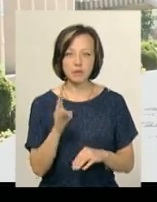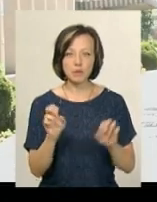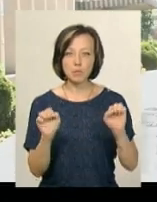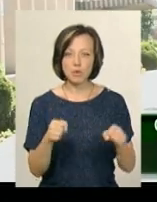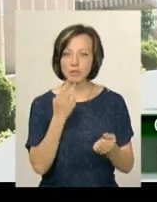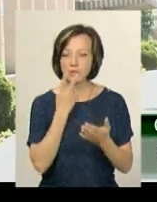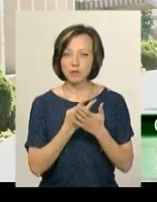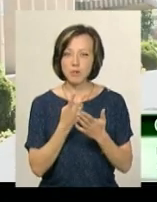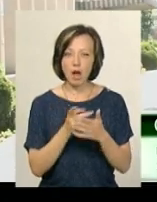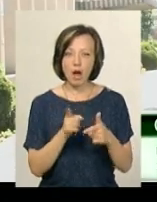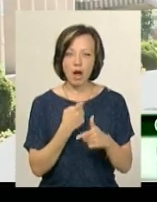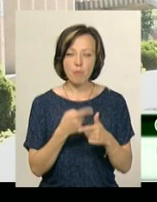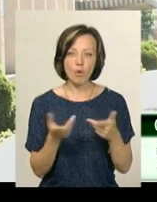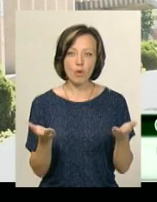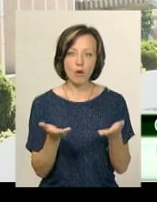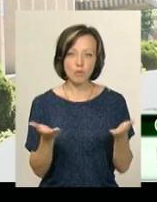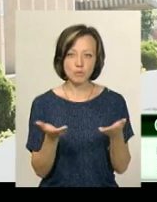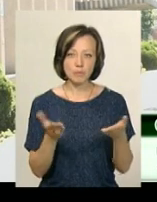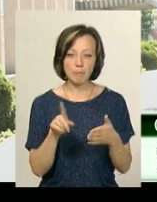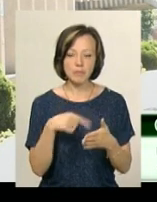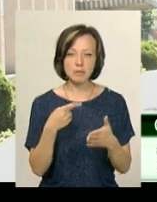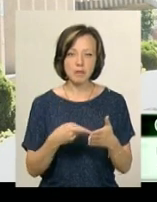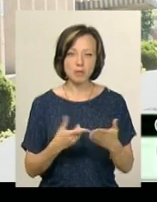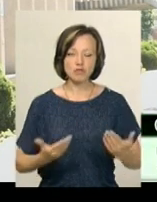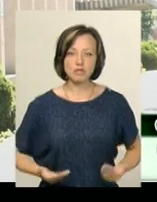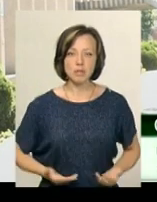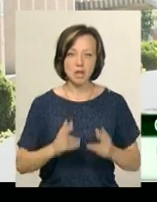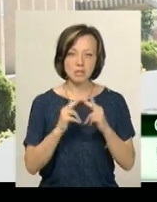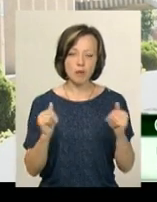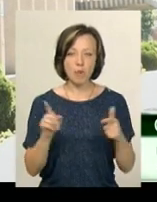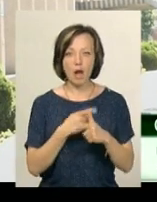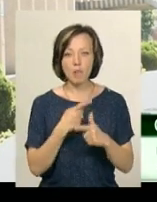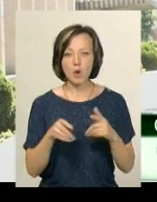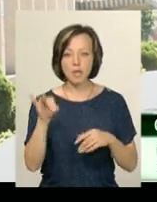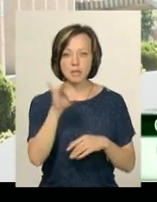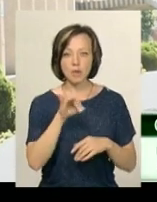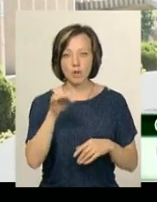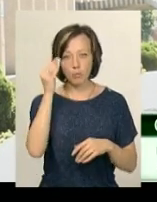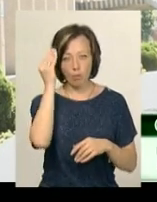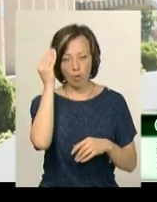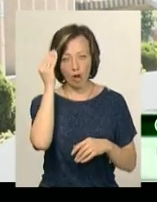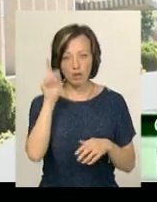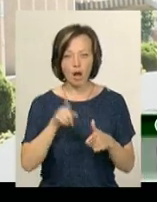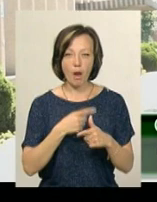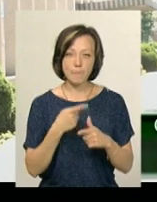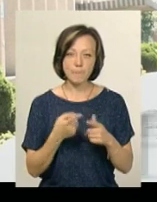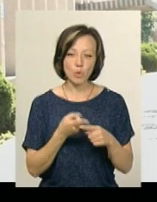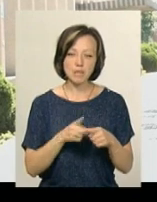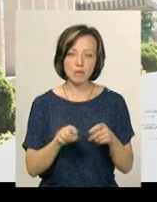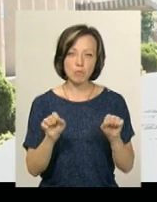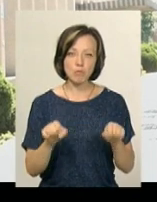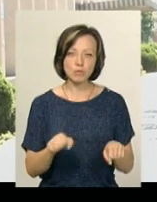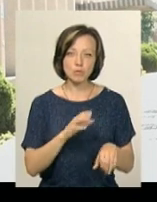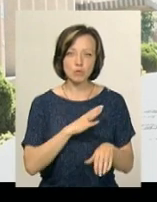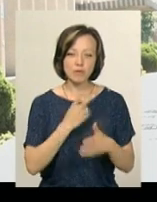відображати або якісь питання з життя замку, або це може бути історичний погляд, або це може бути